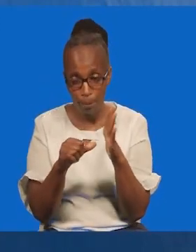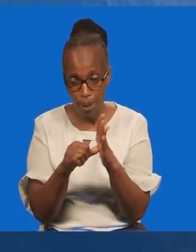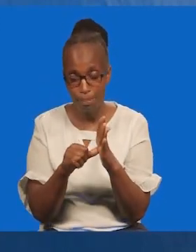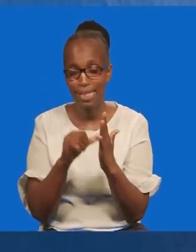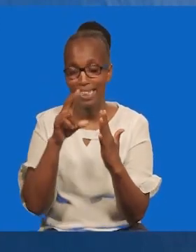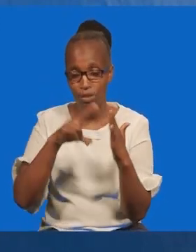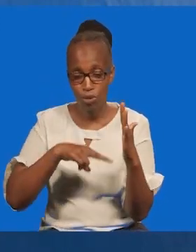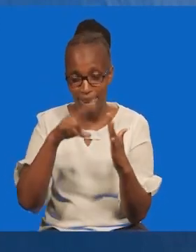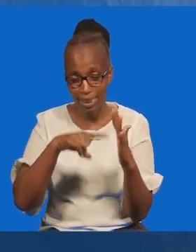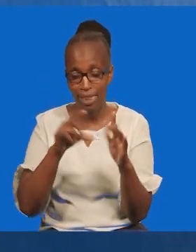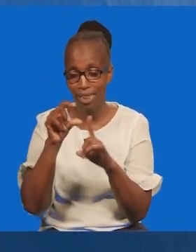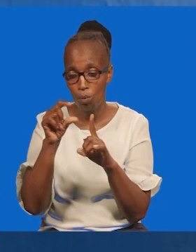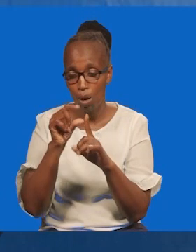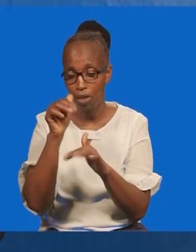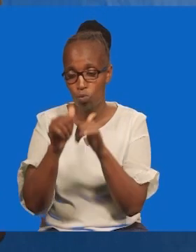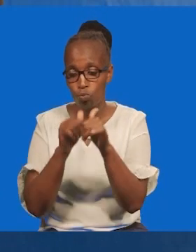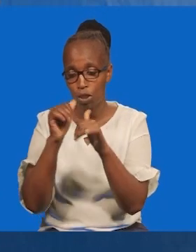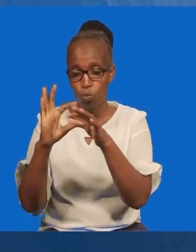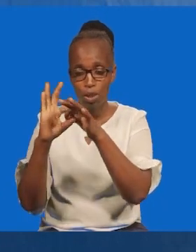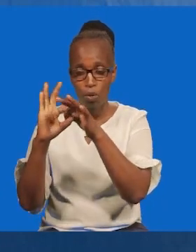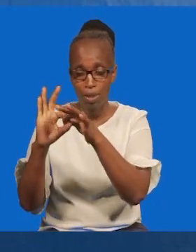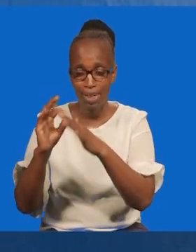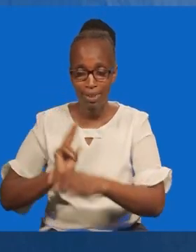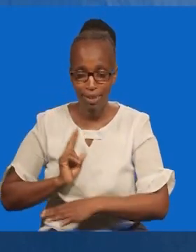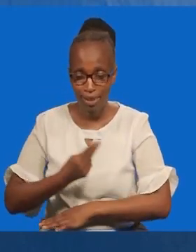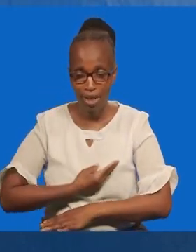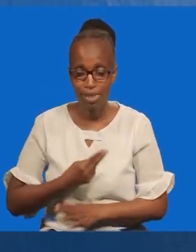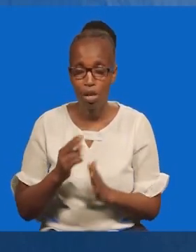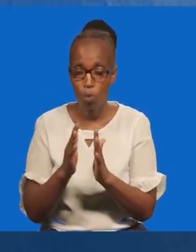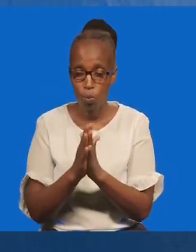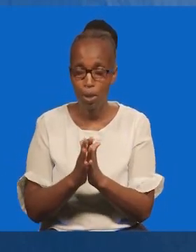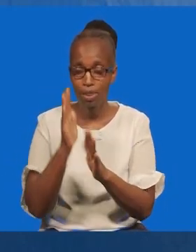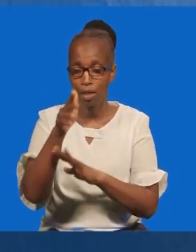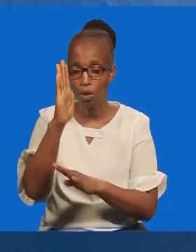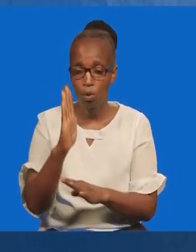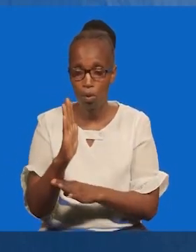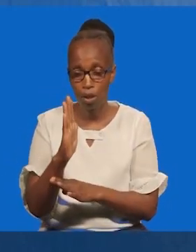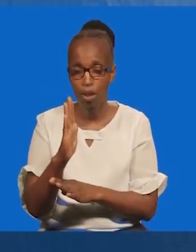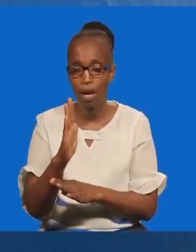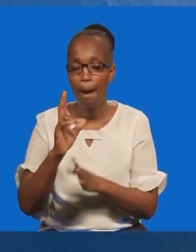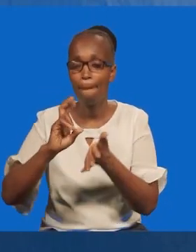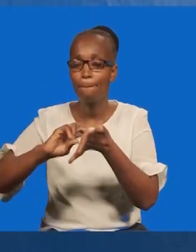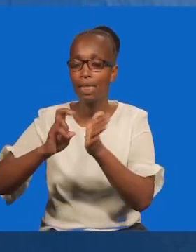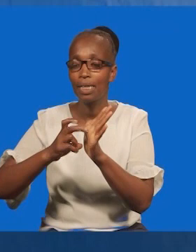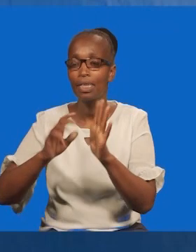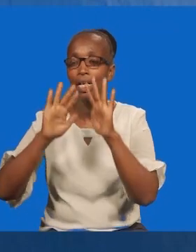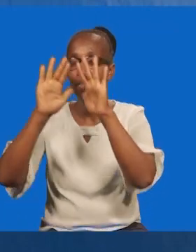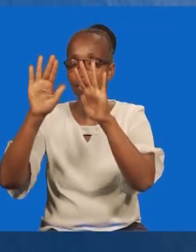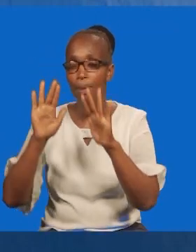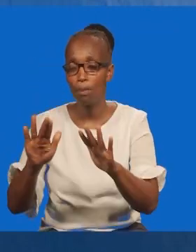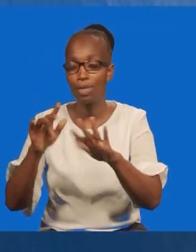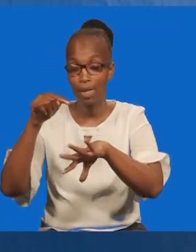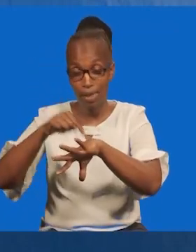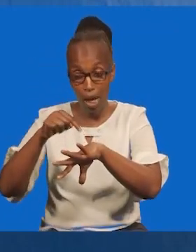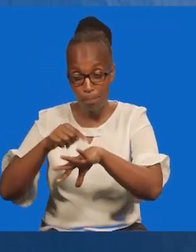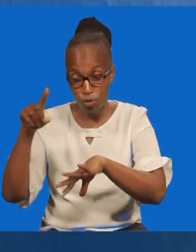unasoma neno. Ambalo linakuunganisha na ye mwenyezi mungu. Hivyo basi. Ni